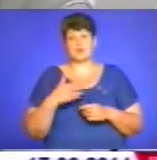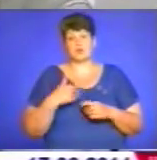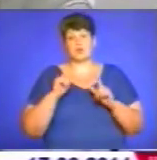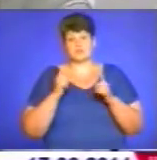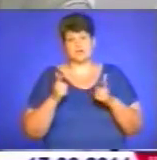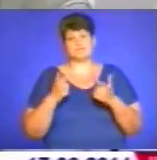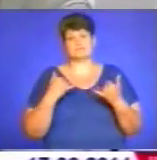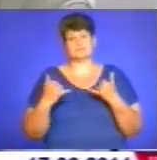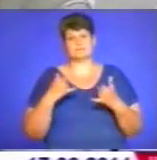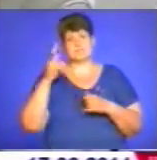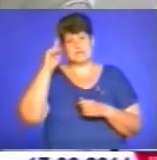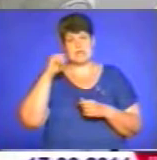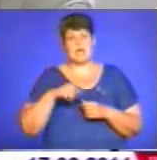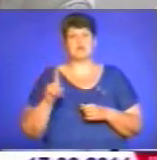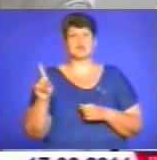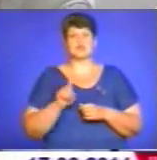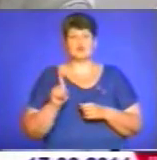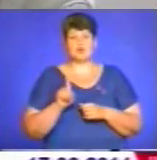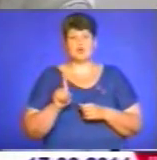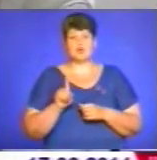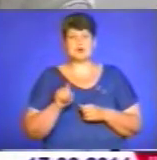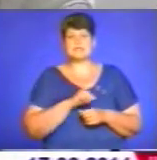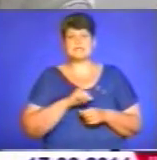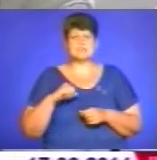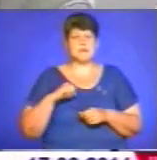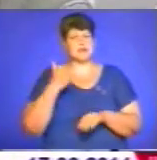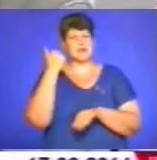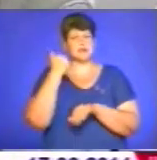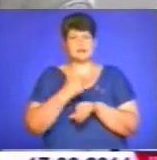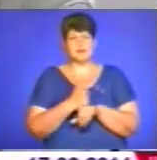знали, що сама головна